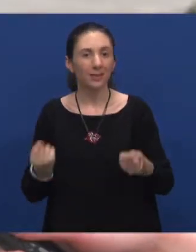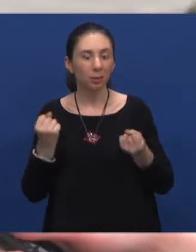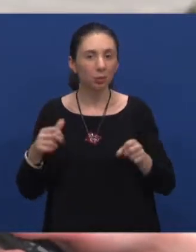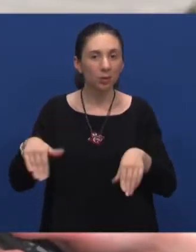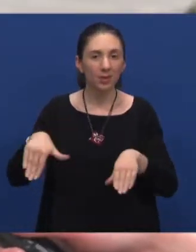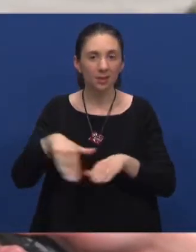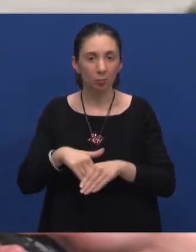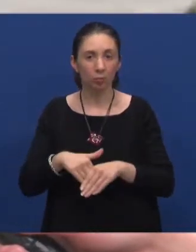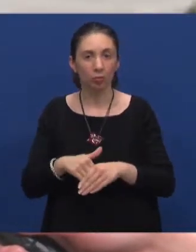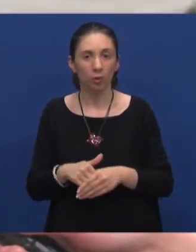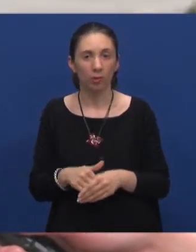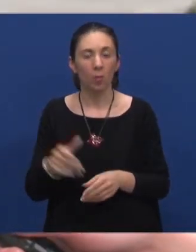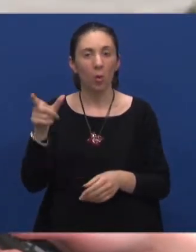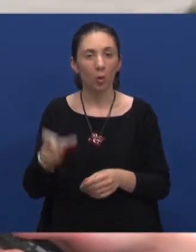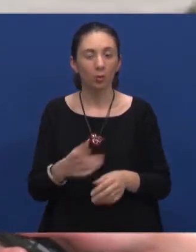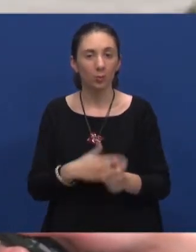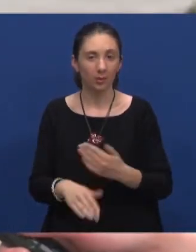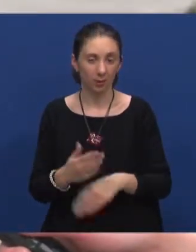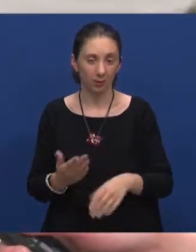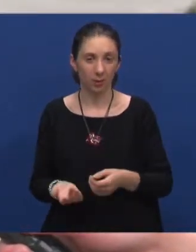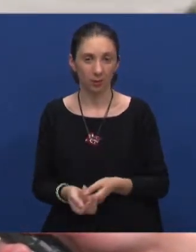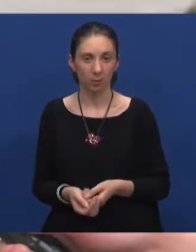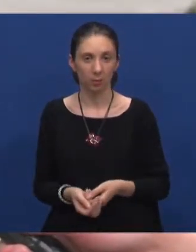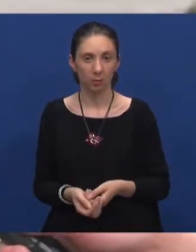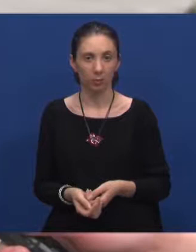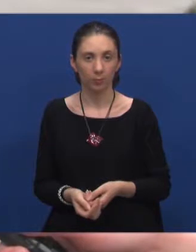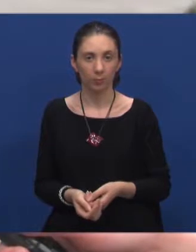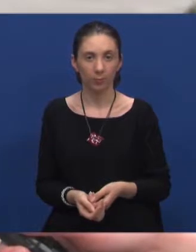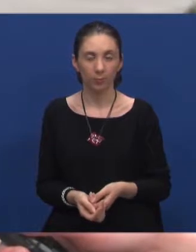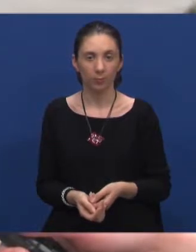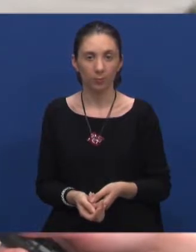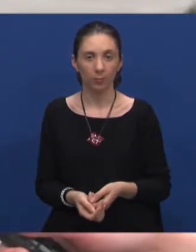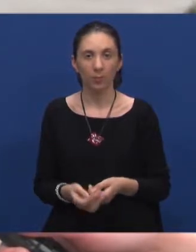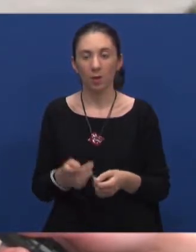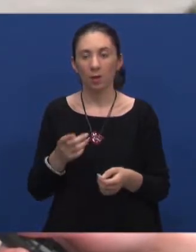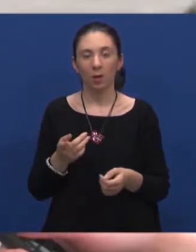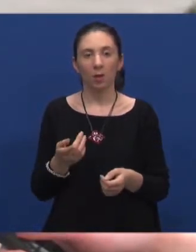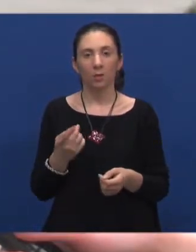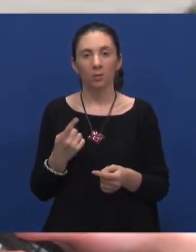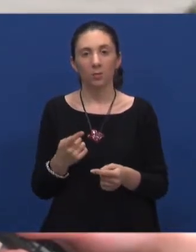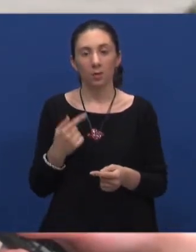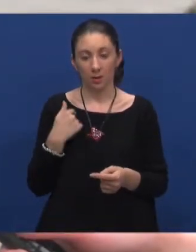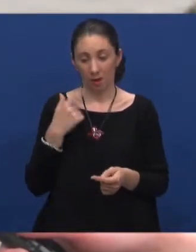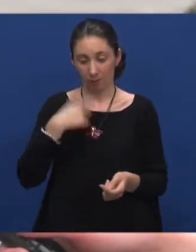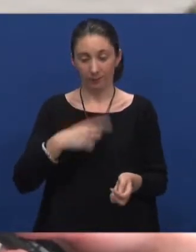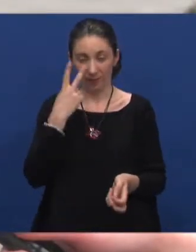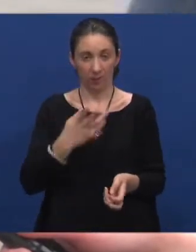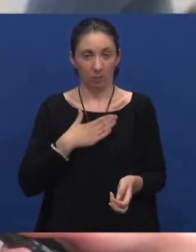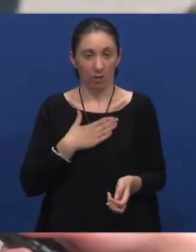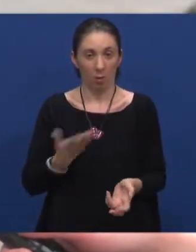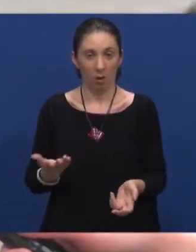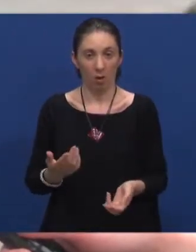zapošljavaju osobe s invaliditetom, što, eto, po sebi vidim, jer sam, znači,